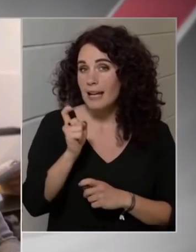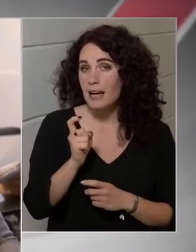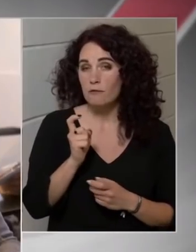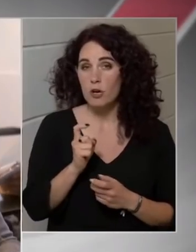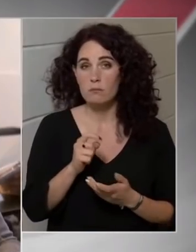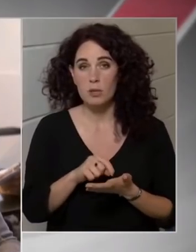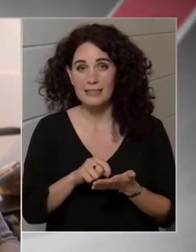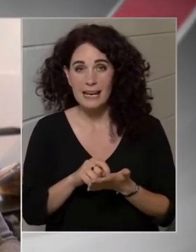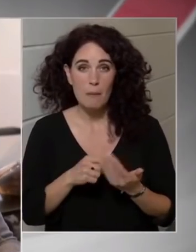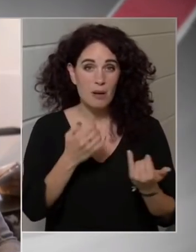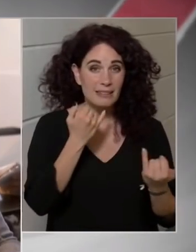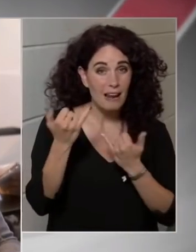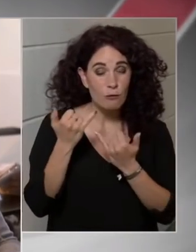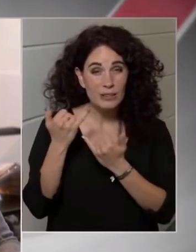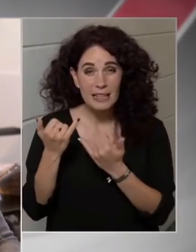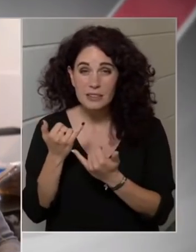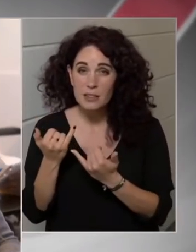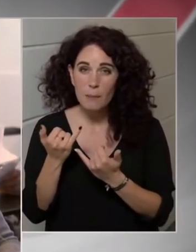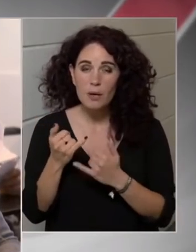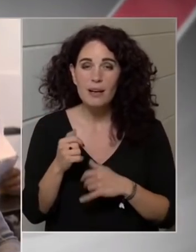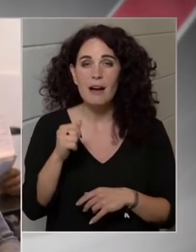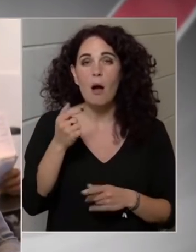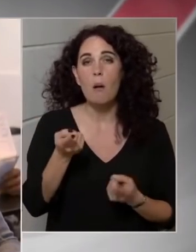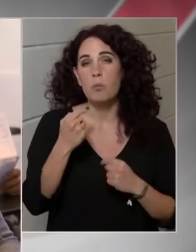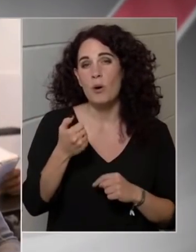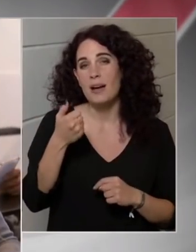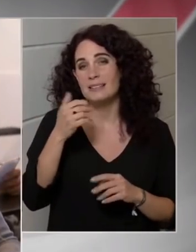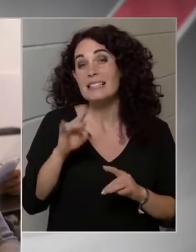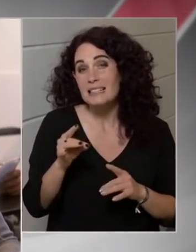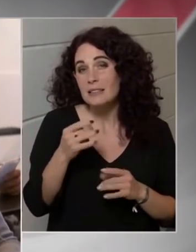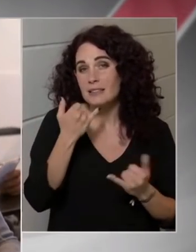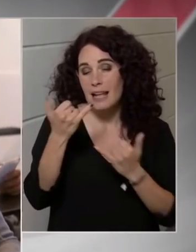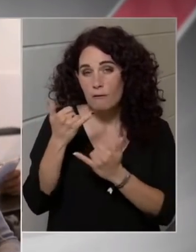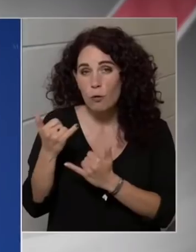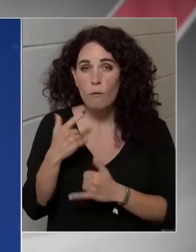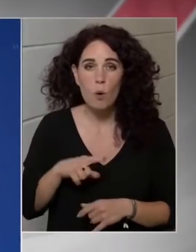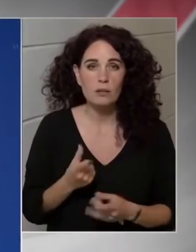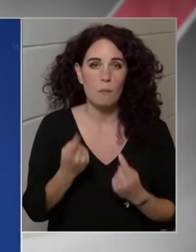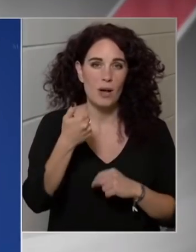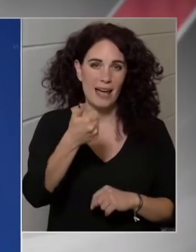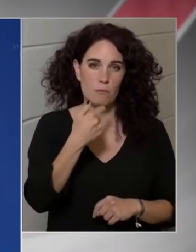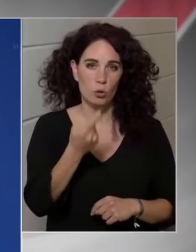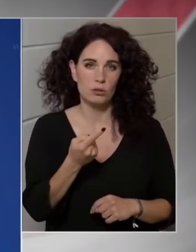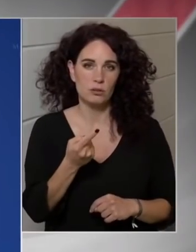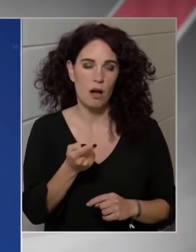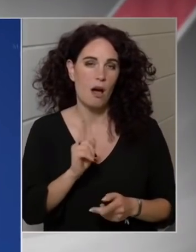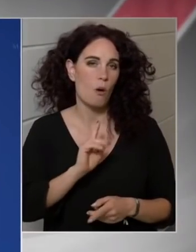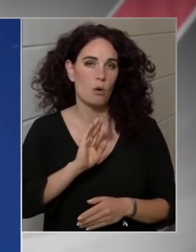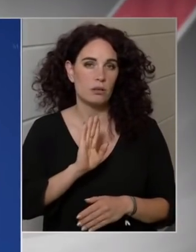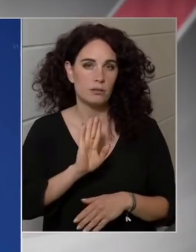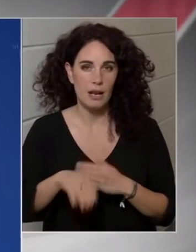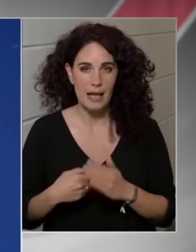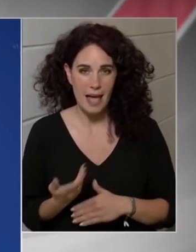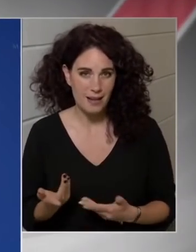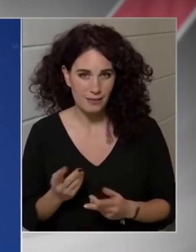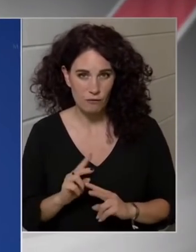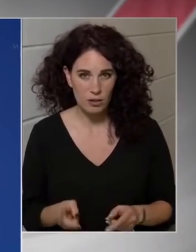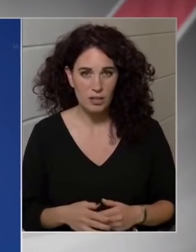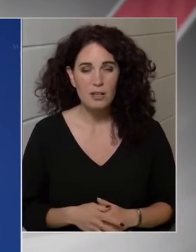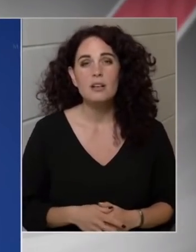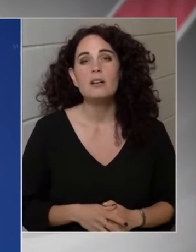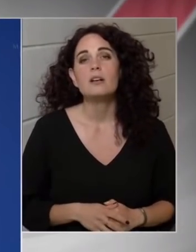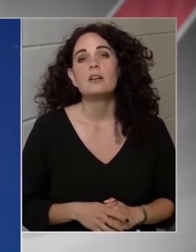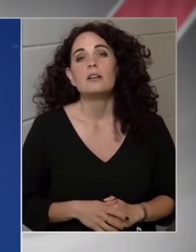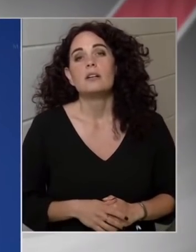telefonáltam, abból egy mondta, hogy van neki lejárt. Fekete himlő oltás, neki